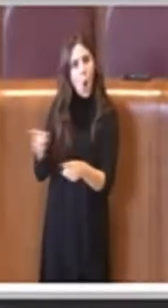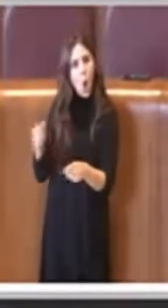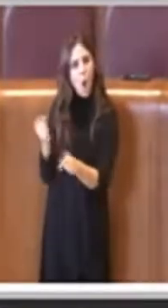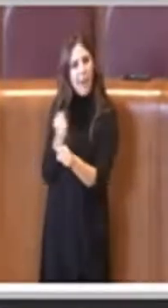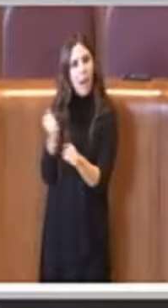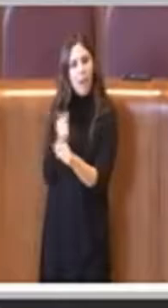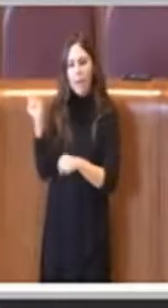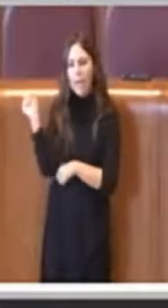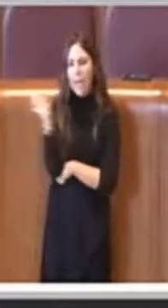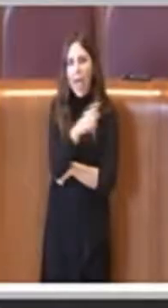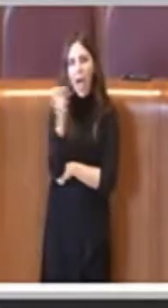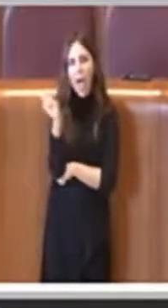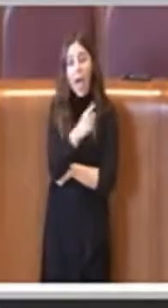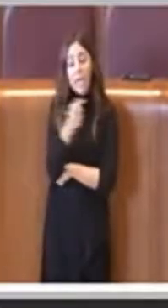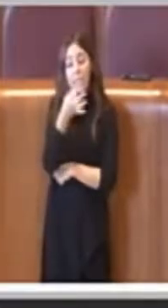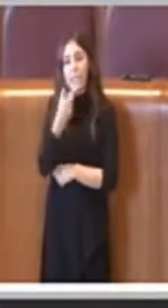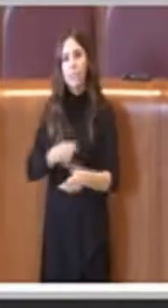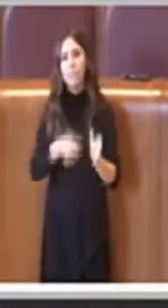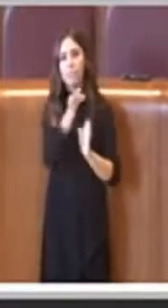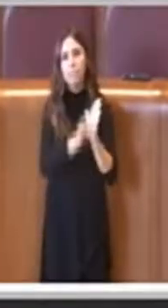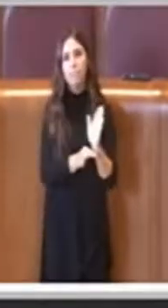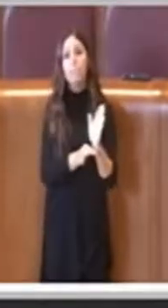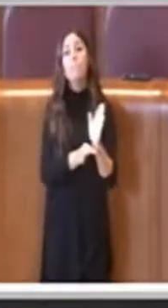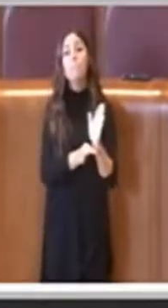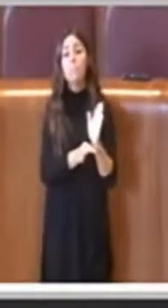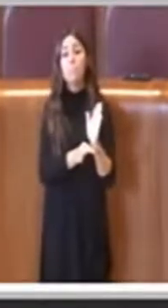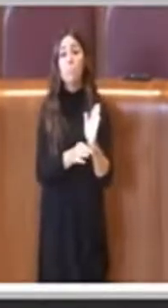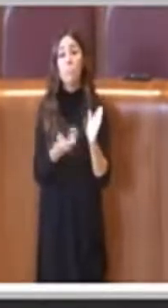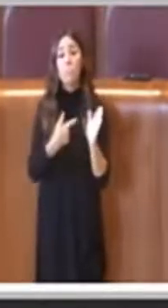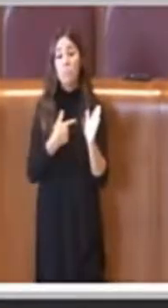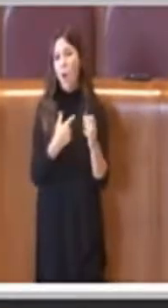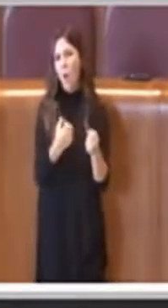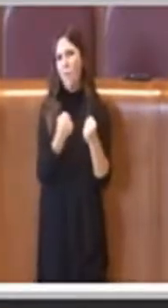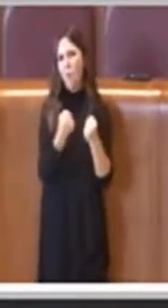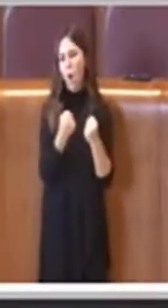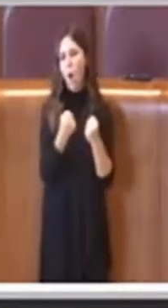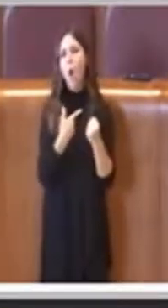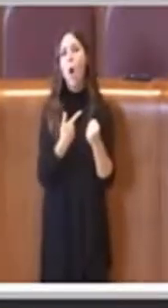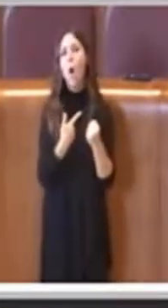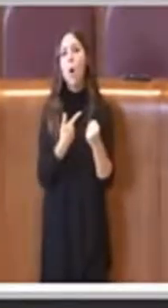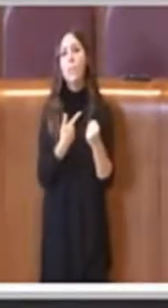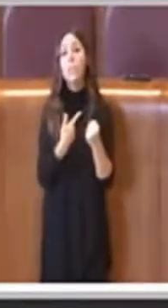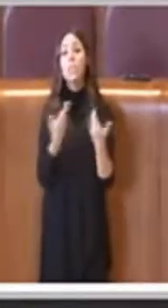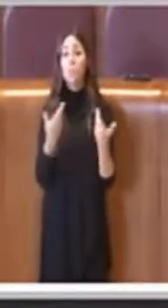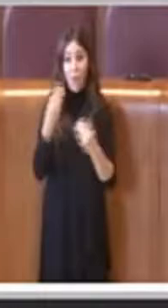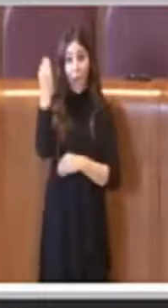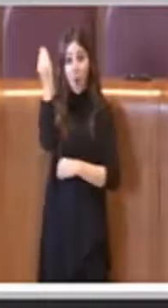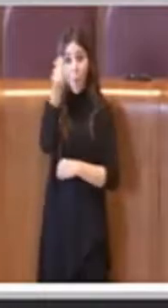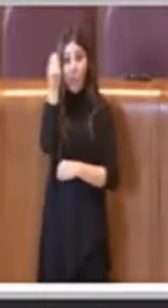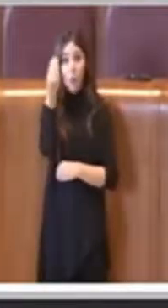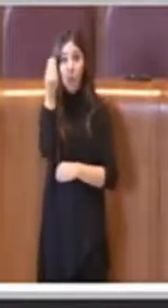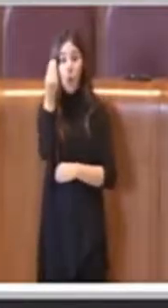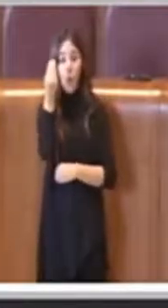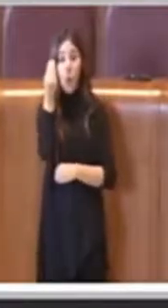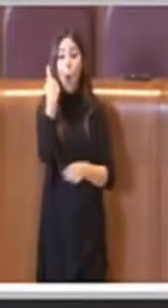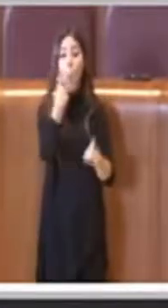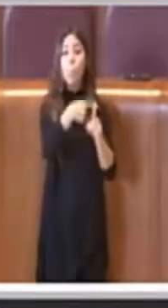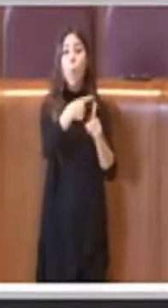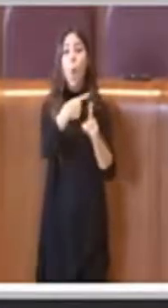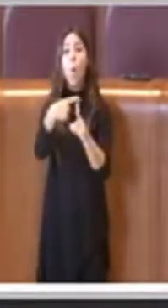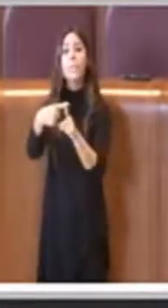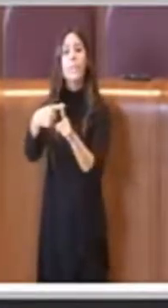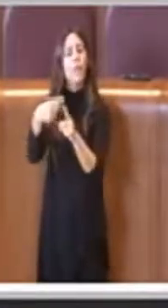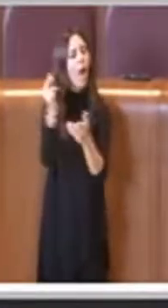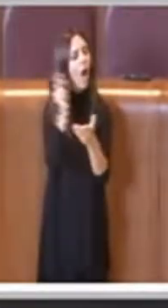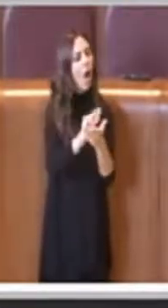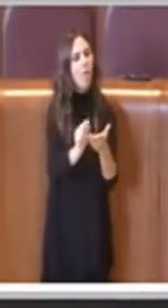regolamento che comunque dal punto di vista normativo è abbastanza solido, infatti ha i pareri positivi di tutti gli uffici,